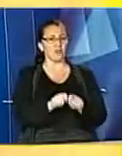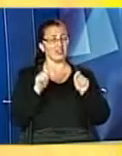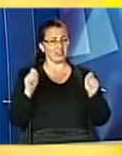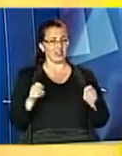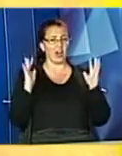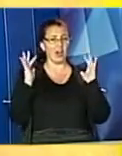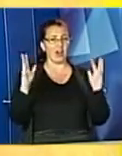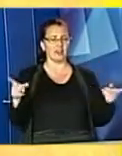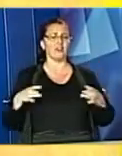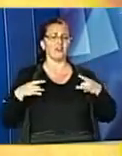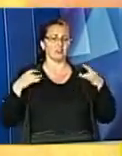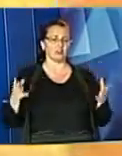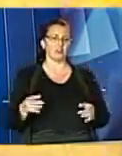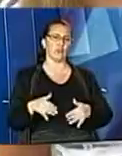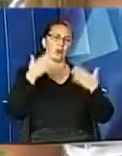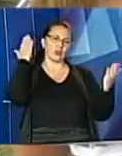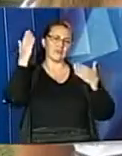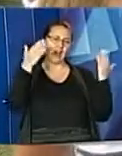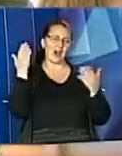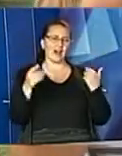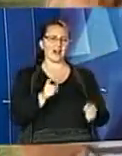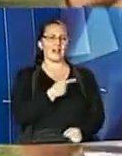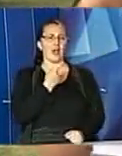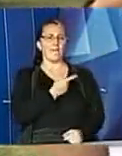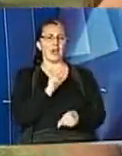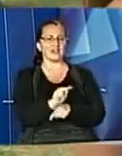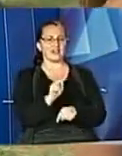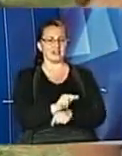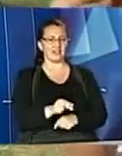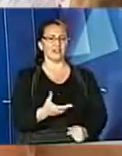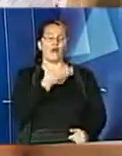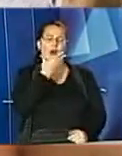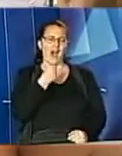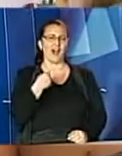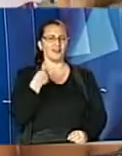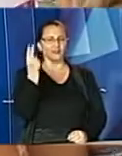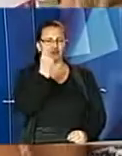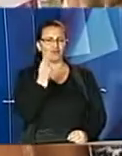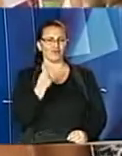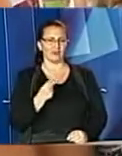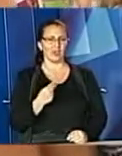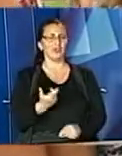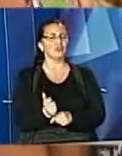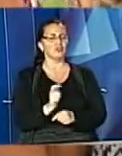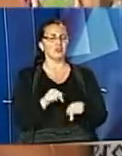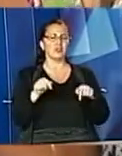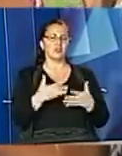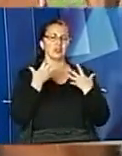урочисто, розвагами та майстер-класами. Дуже гарно, і ми собі десь зробили крапель. Тут дуже красиво,